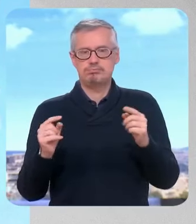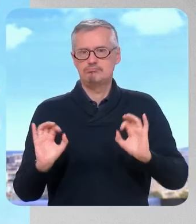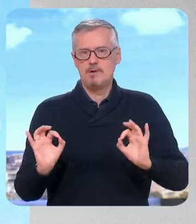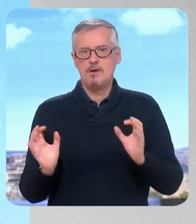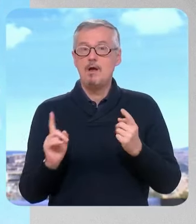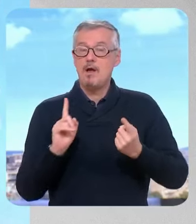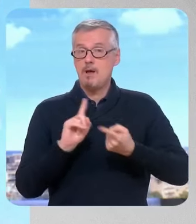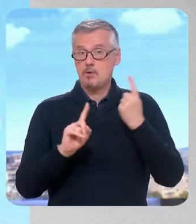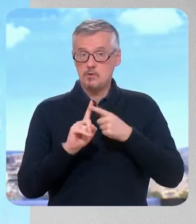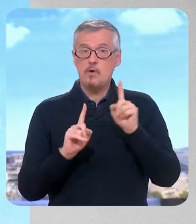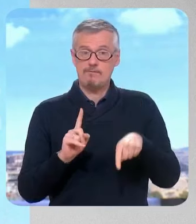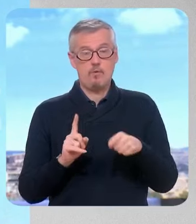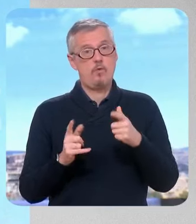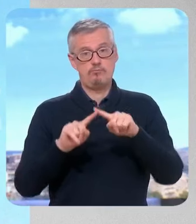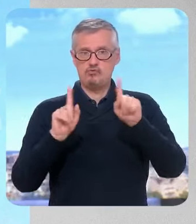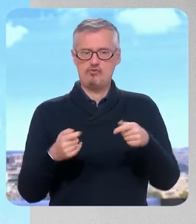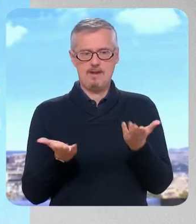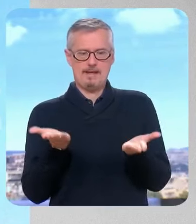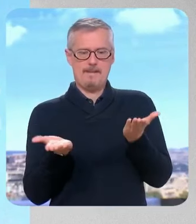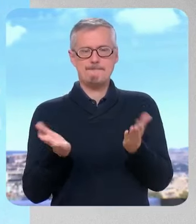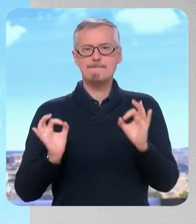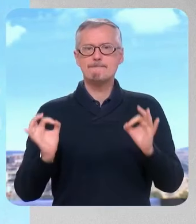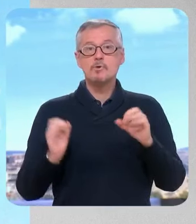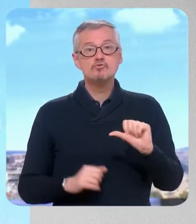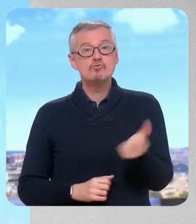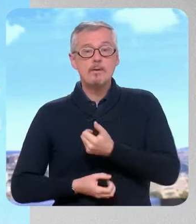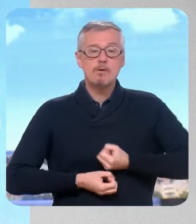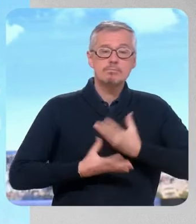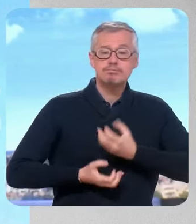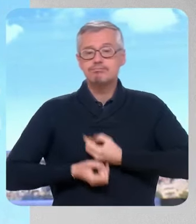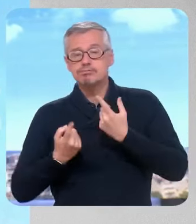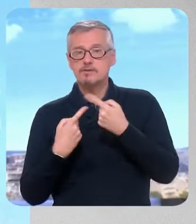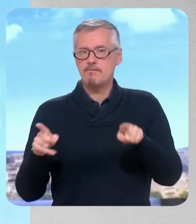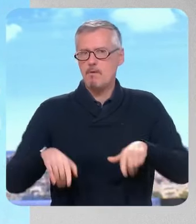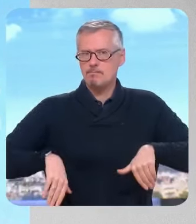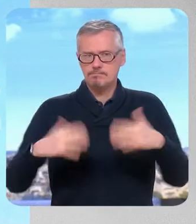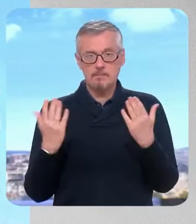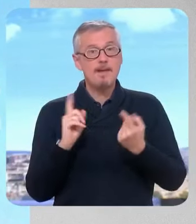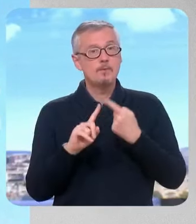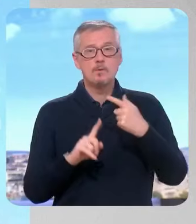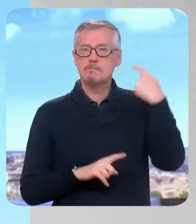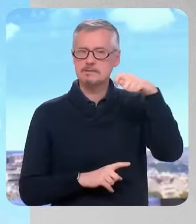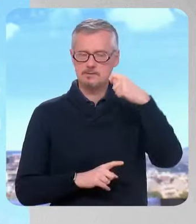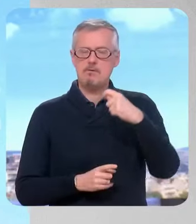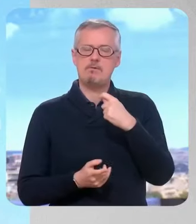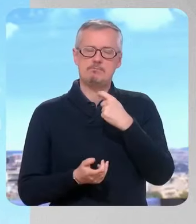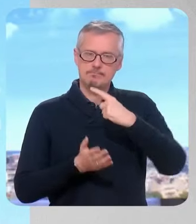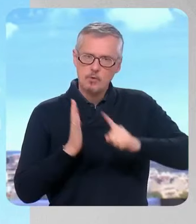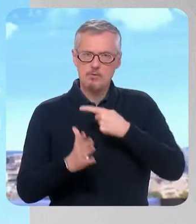La volonté, c'est d'avoir de tenir un équilibre budgétaire. Chacun le dit avec ses mots, mais le président de la République l rappelé. Un, faut d'abord, n pas